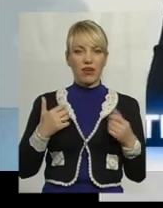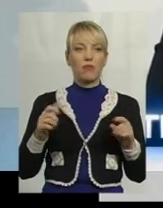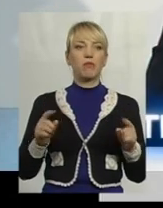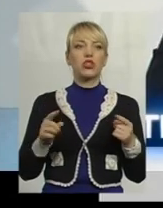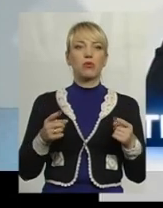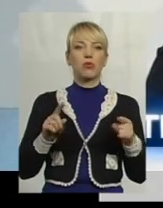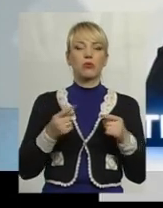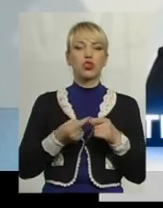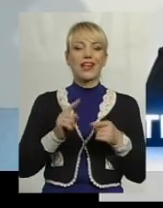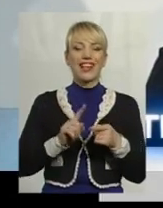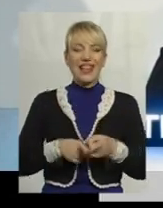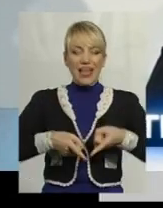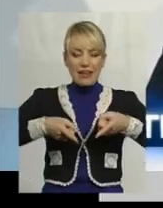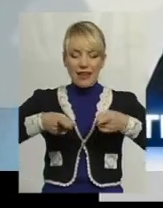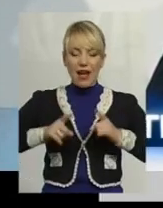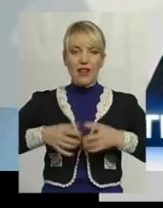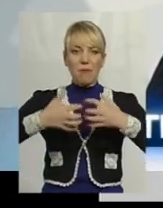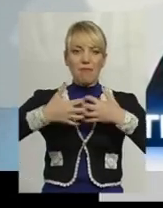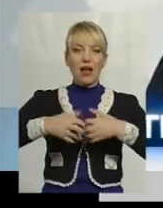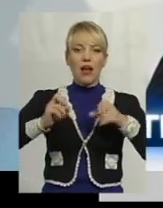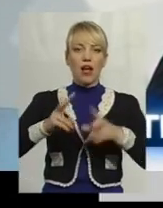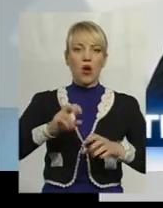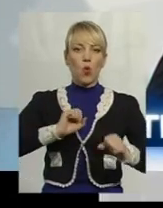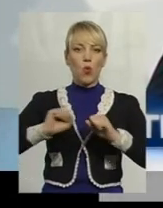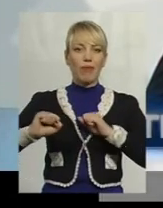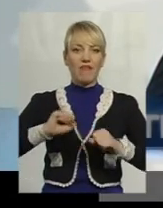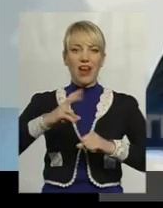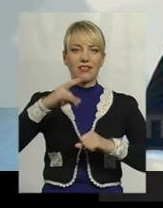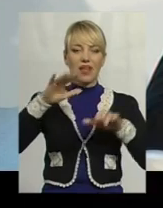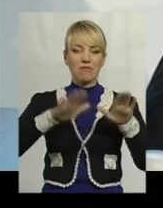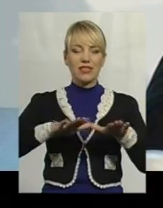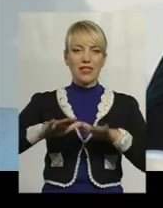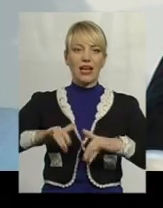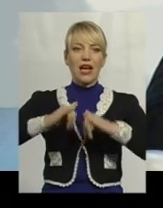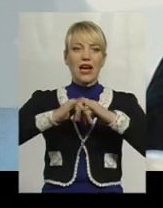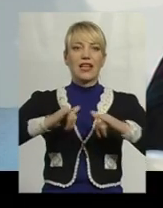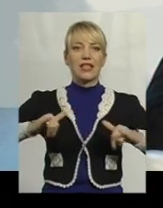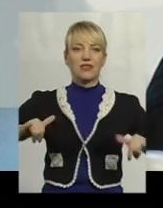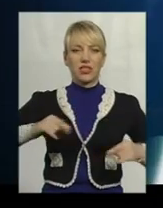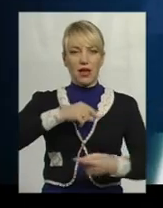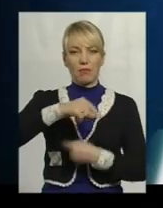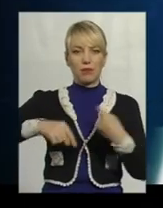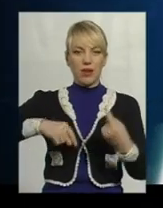механізм, як управляти на місцях розвитію підприємства.